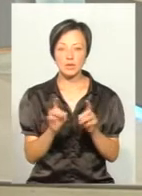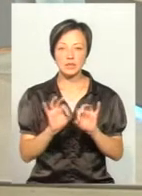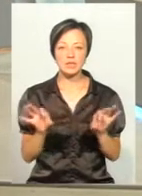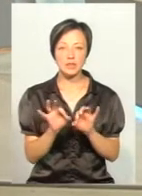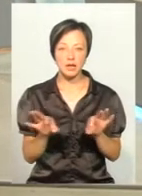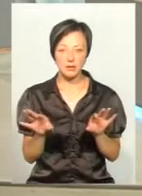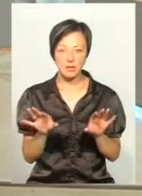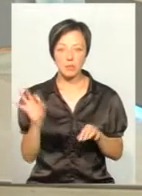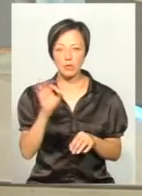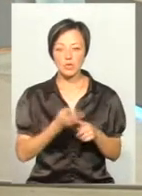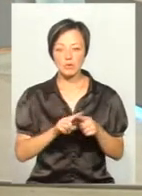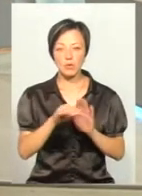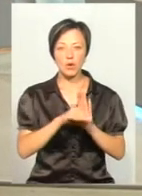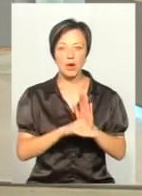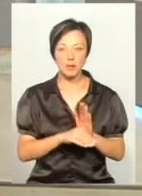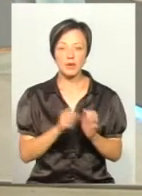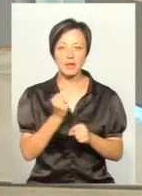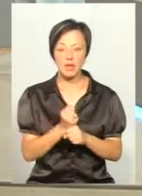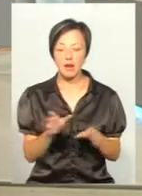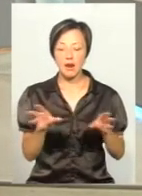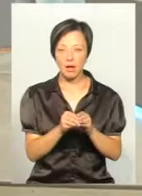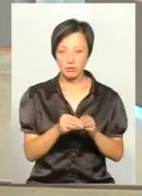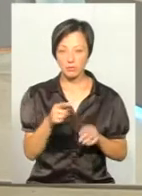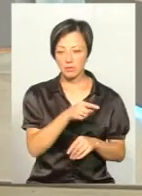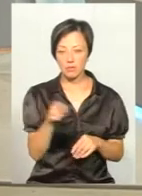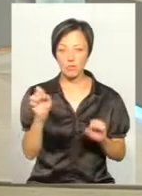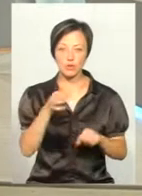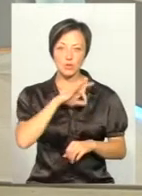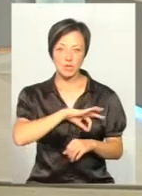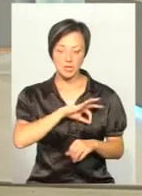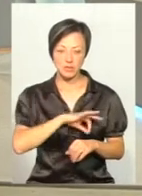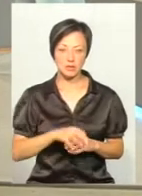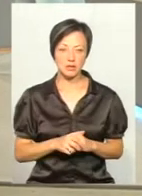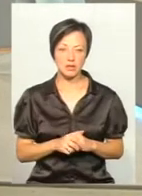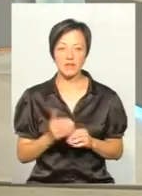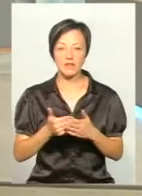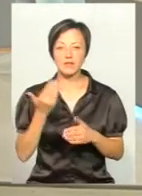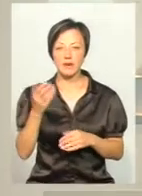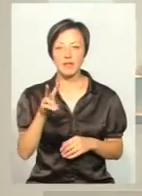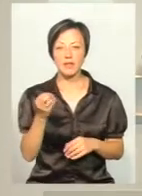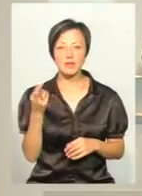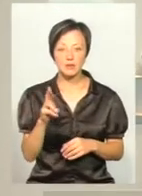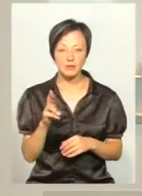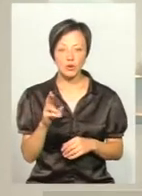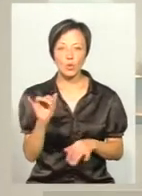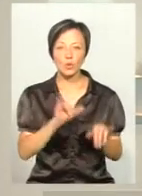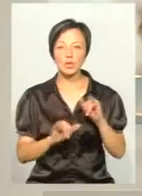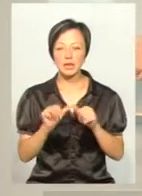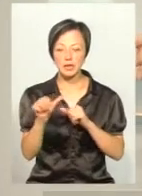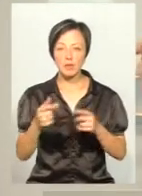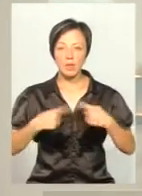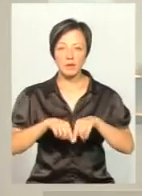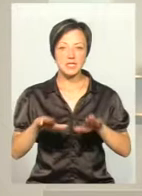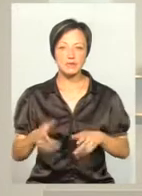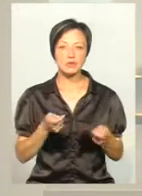сказали про ті програми, які діють паралельно, якими паралельно можна скористатись. А від вас, пані Лесю, куди, крім органів